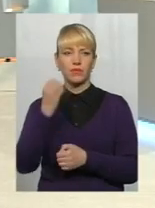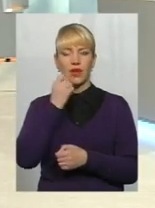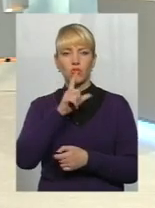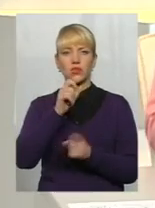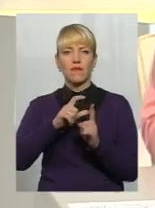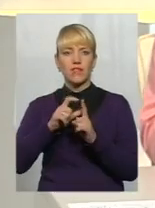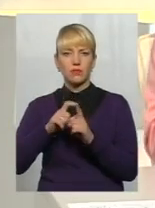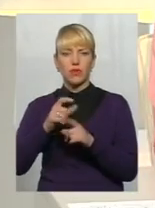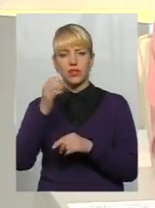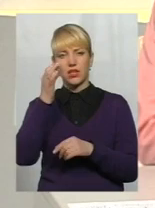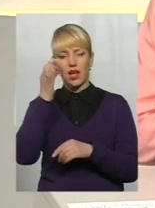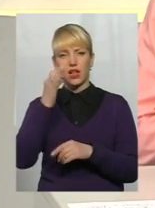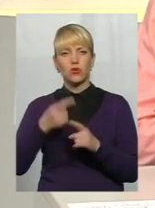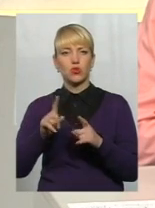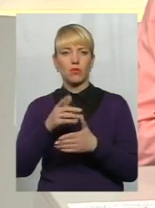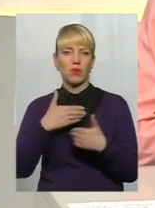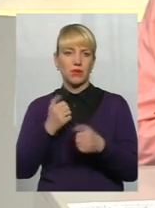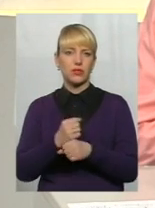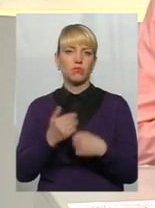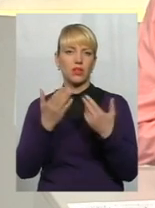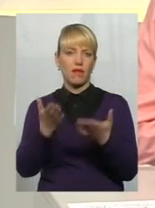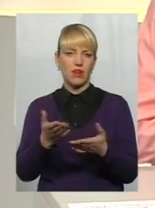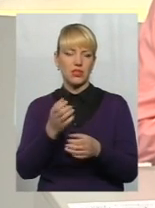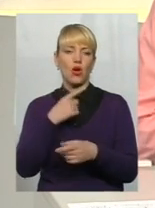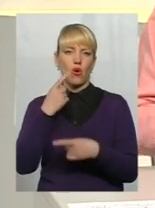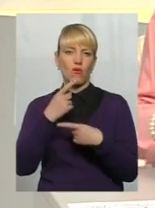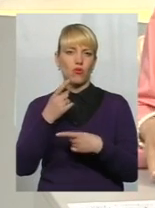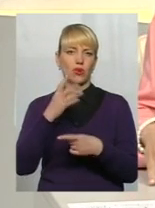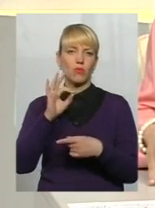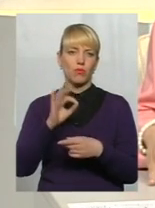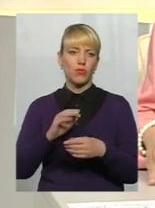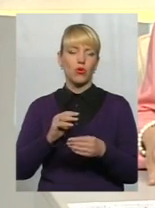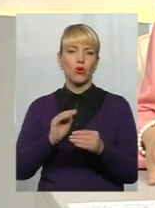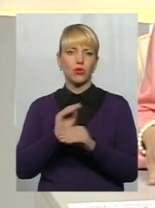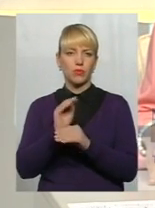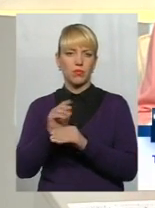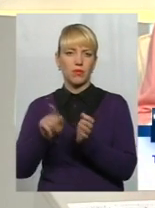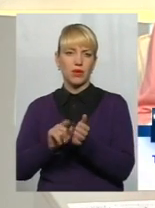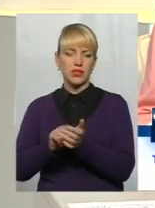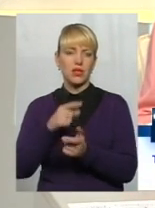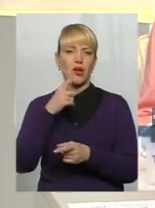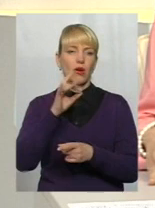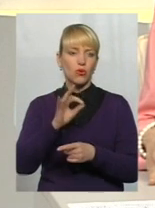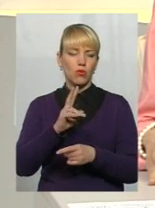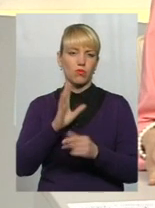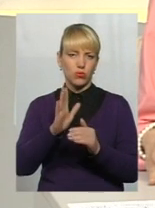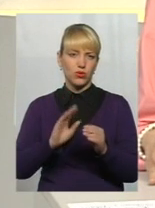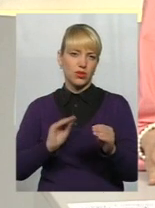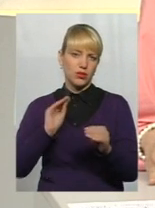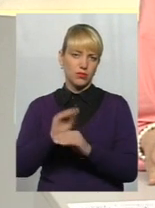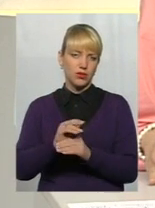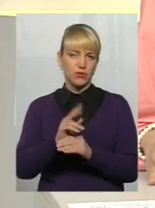відповідь. Нагадую глядачам, працюємо для вас у прямому ефірі, говоримо про актуалізацію пенсії, про те, кого токнеться підвищення з 1